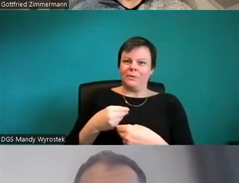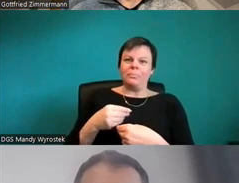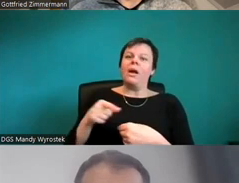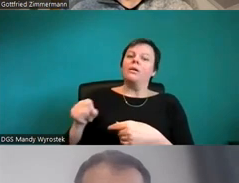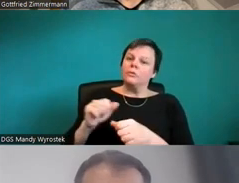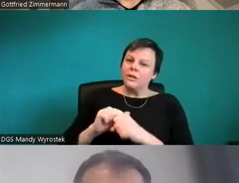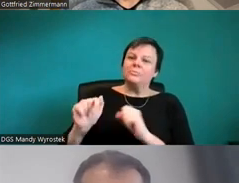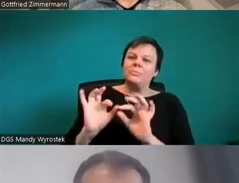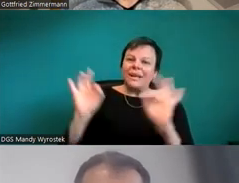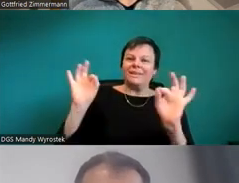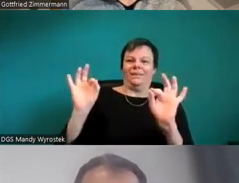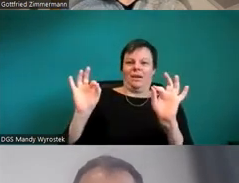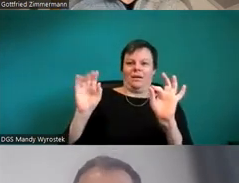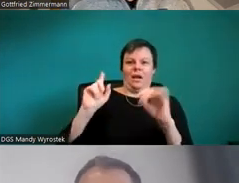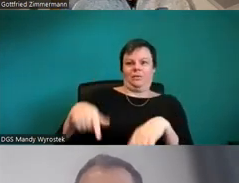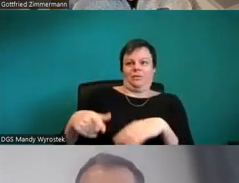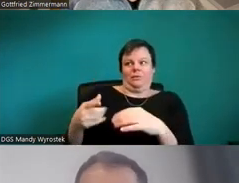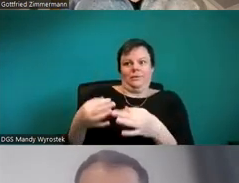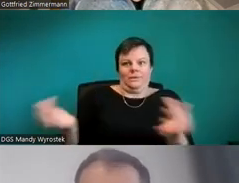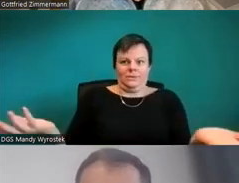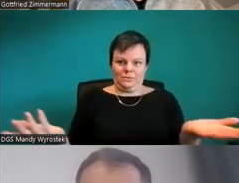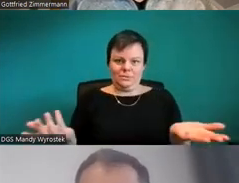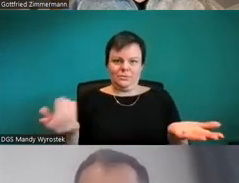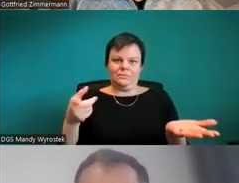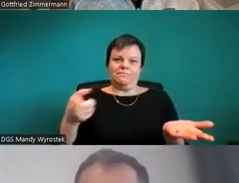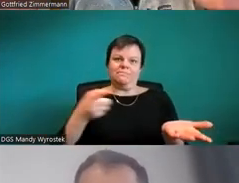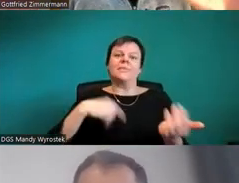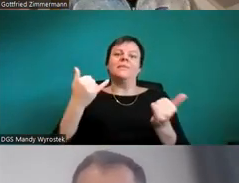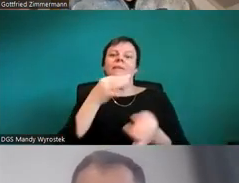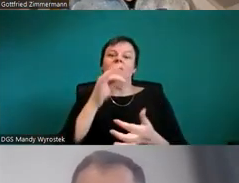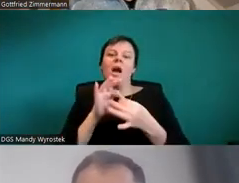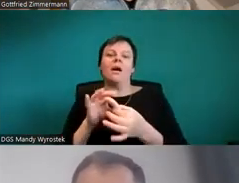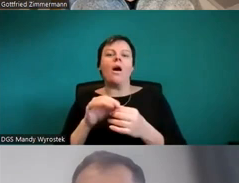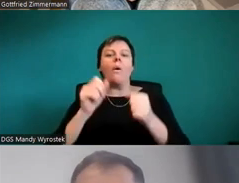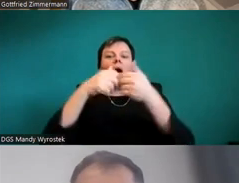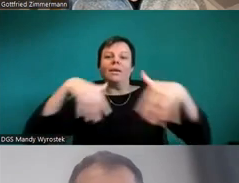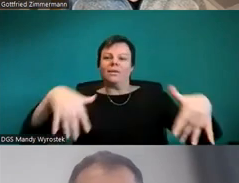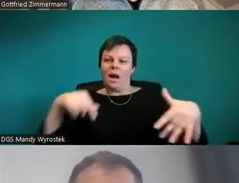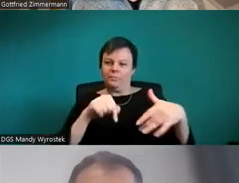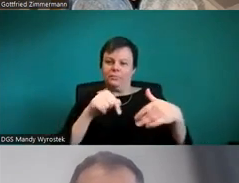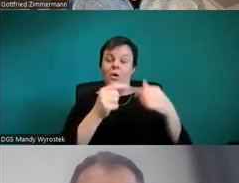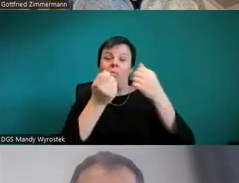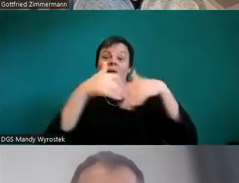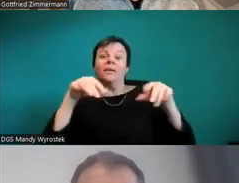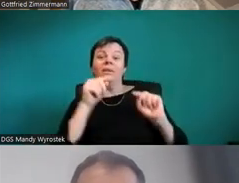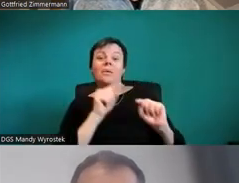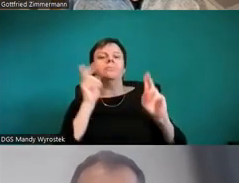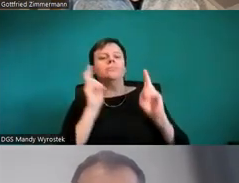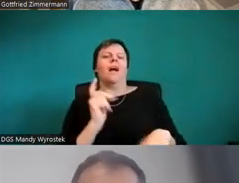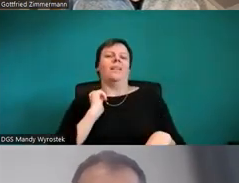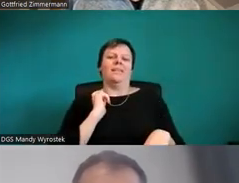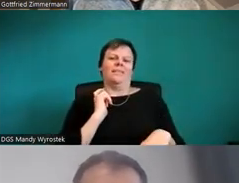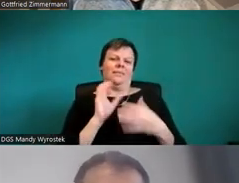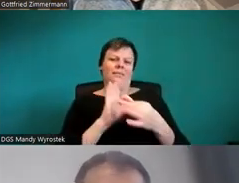der Organigramme. Also ein Organigramm ist ja eigentlich auch, zumindest wenn es hierarchisch aufgebaut ist als Baum, nichts anderes